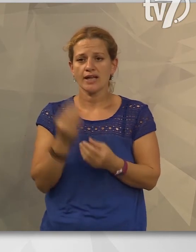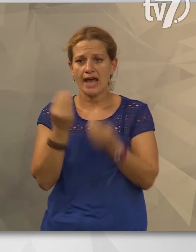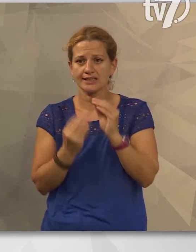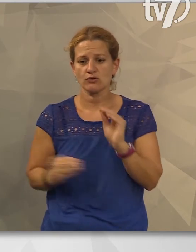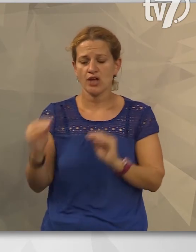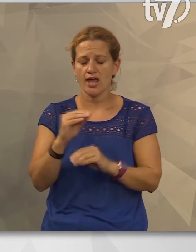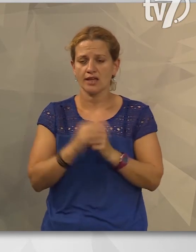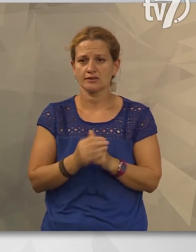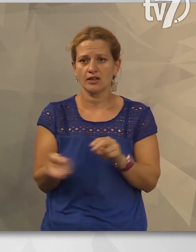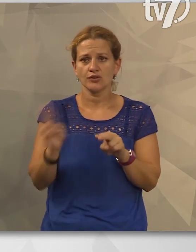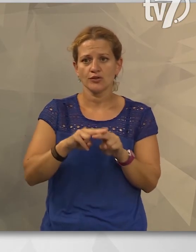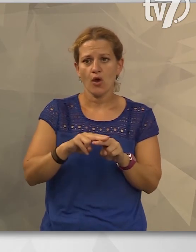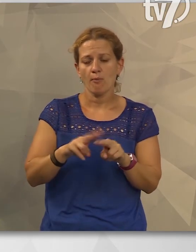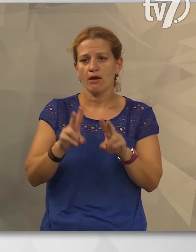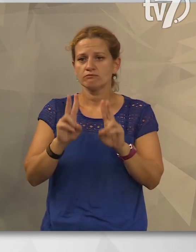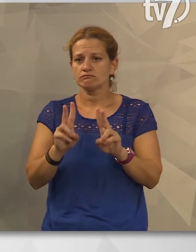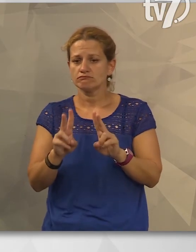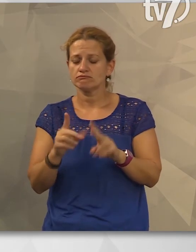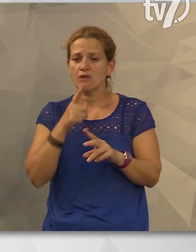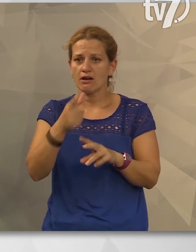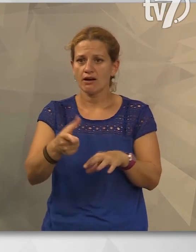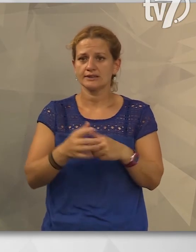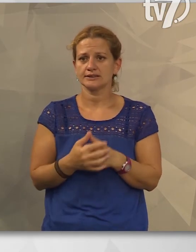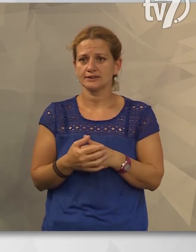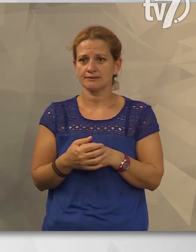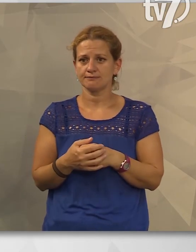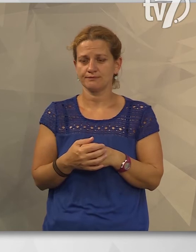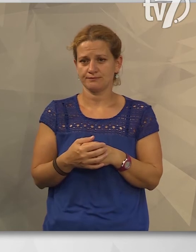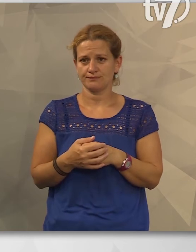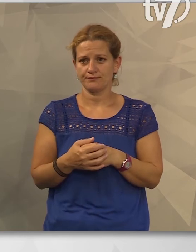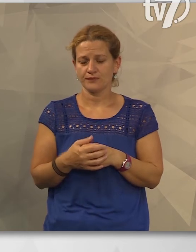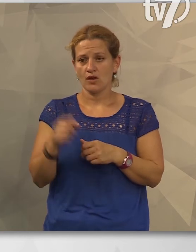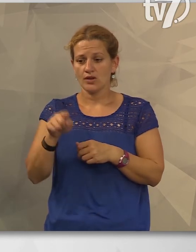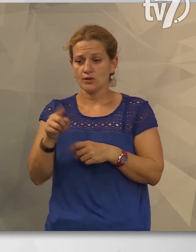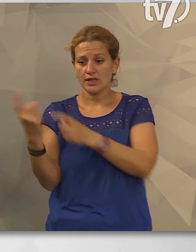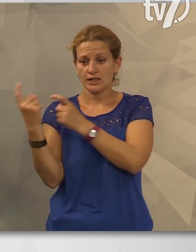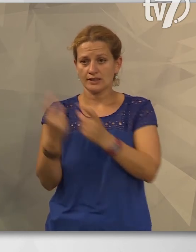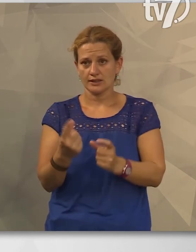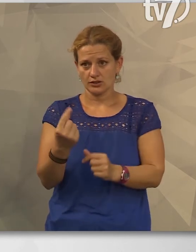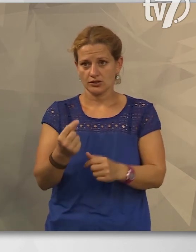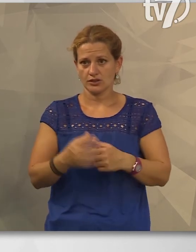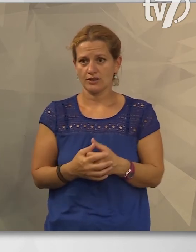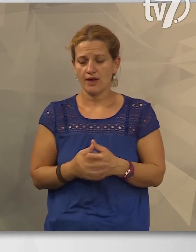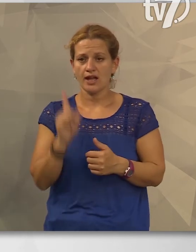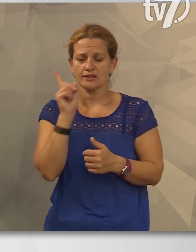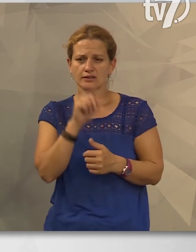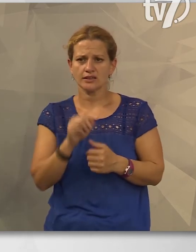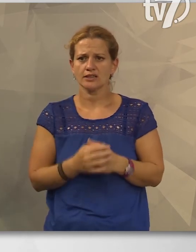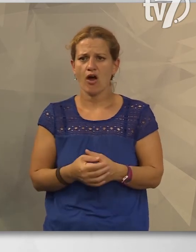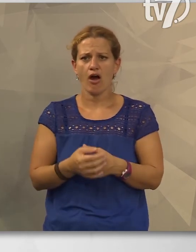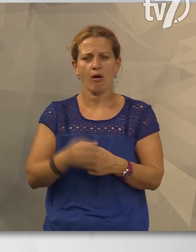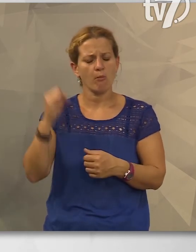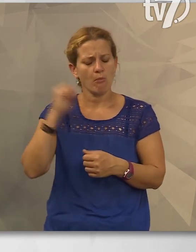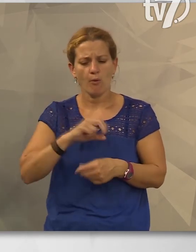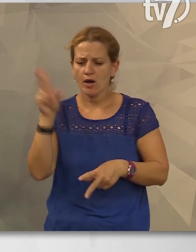Több variációs lehetőség áll majd rendelkezésünkre az ő érkezésével. Tina egy nagyon